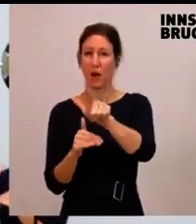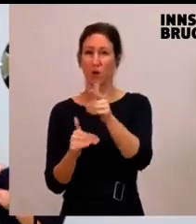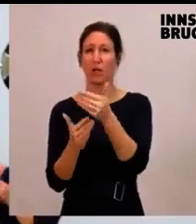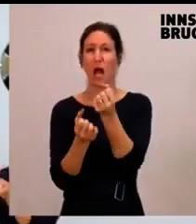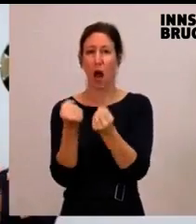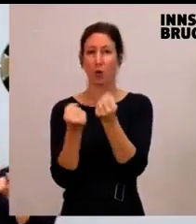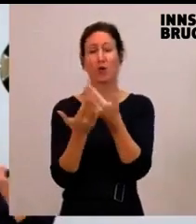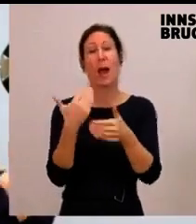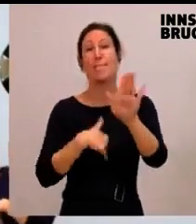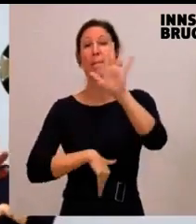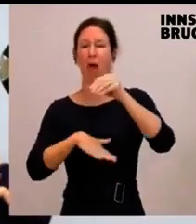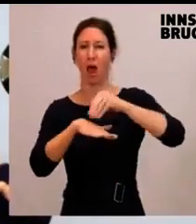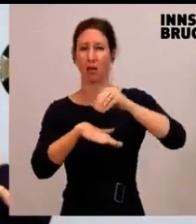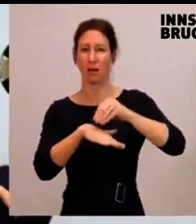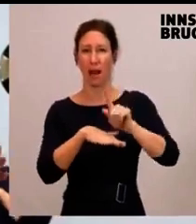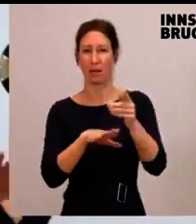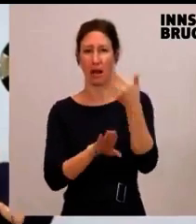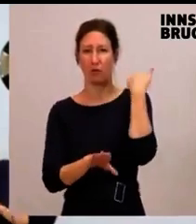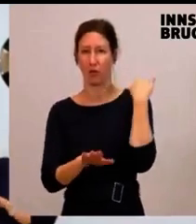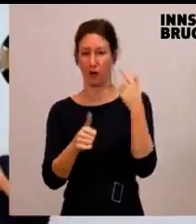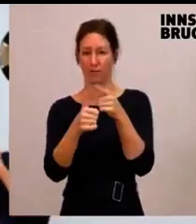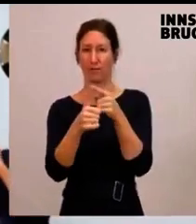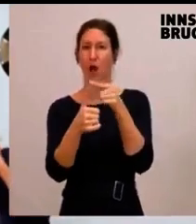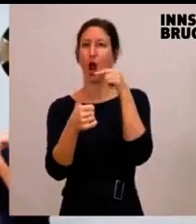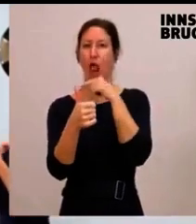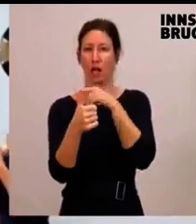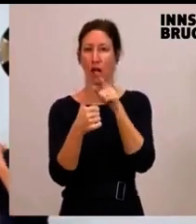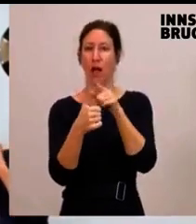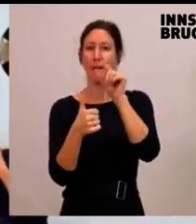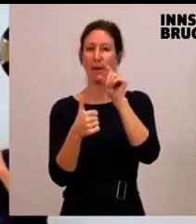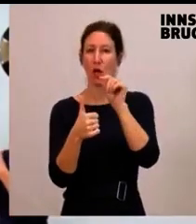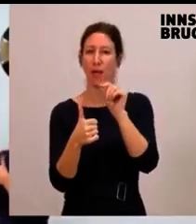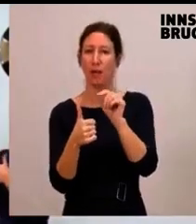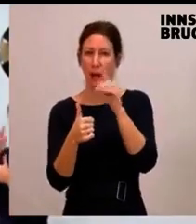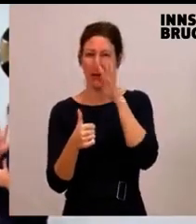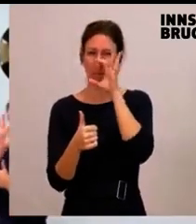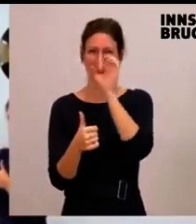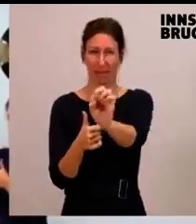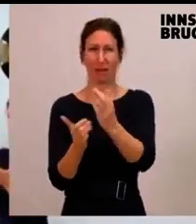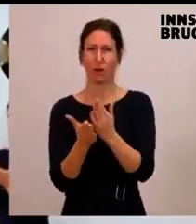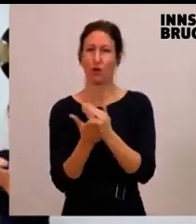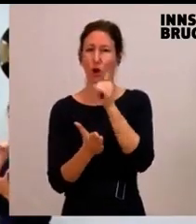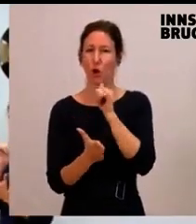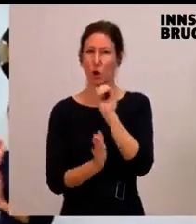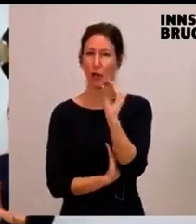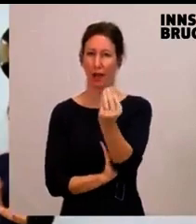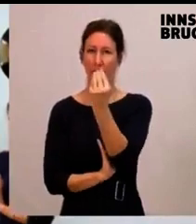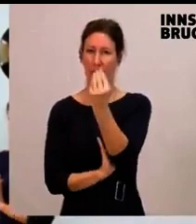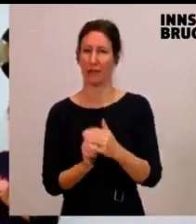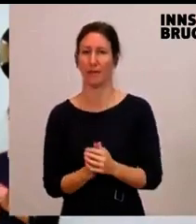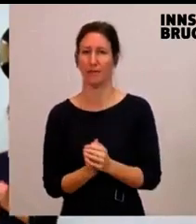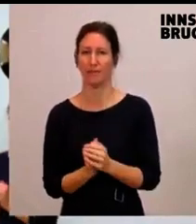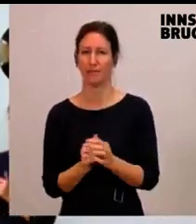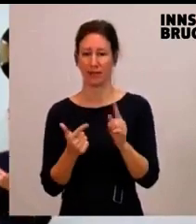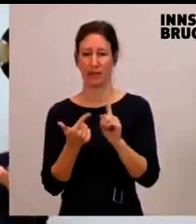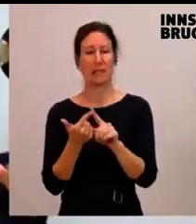erste Lüge. Somit hat der Pinocchio schon eine grüne Nase bekommen. Das zweite ist dann die Klimarettung. Die Grünen